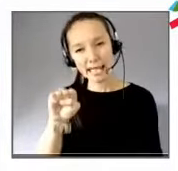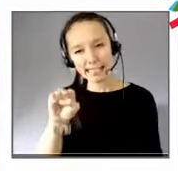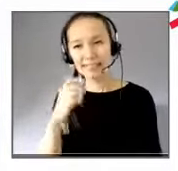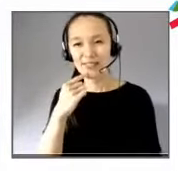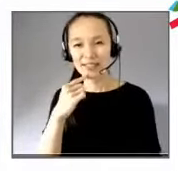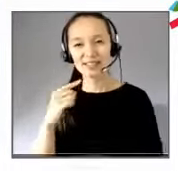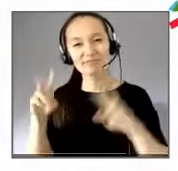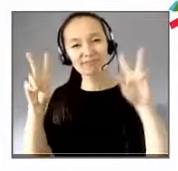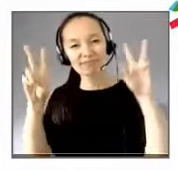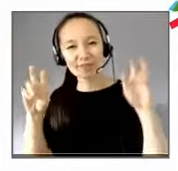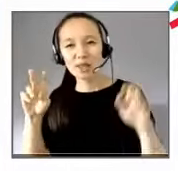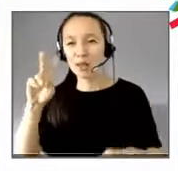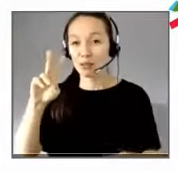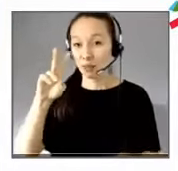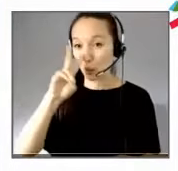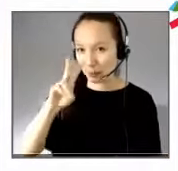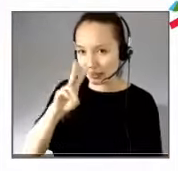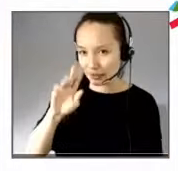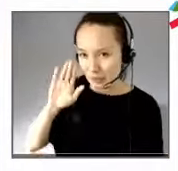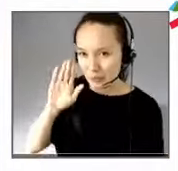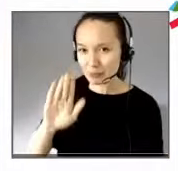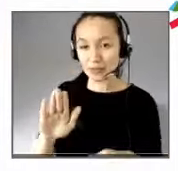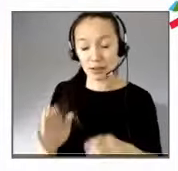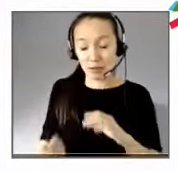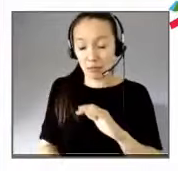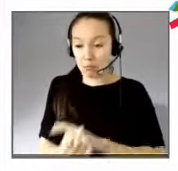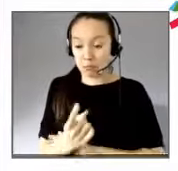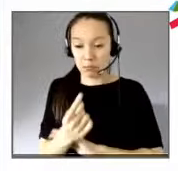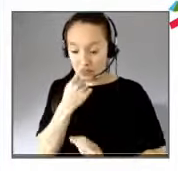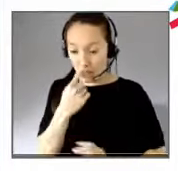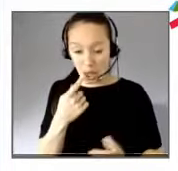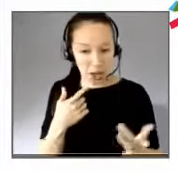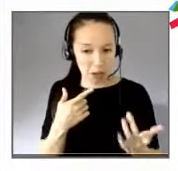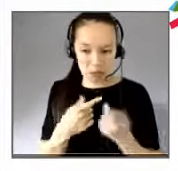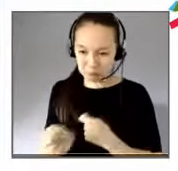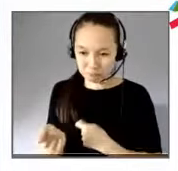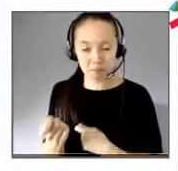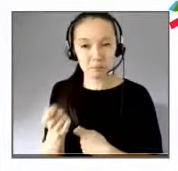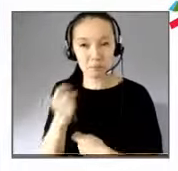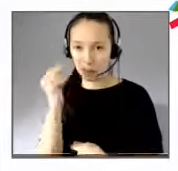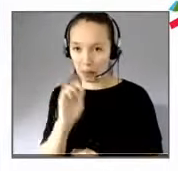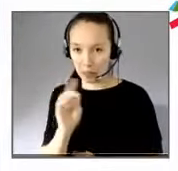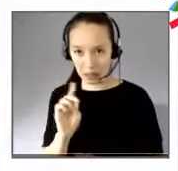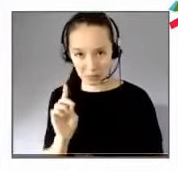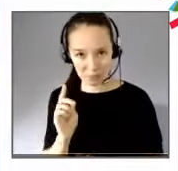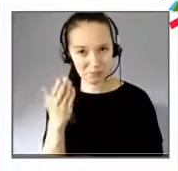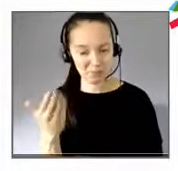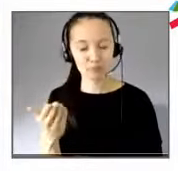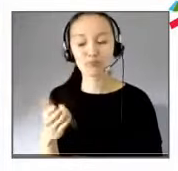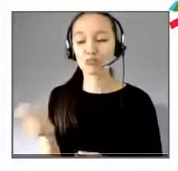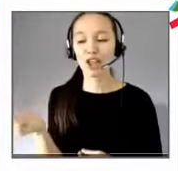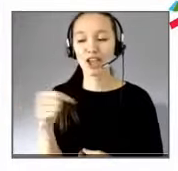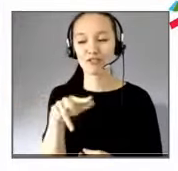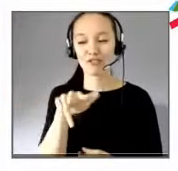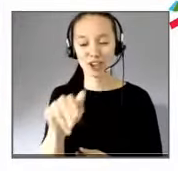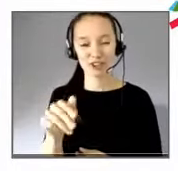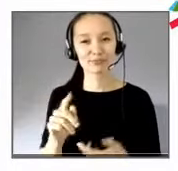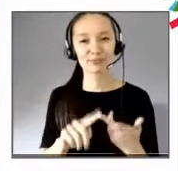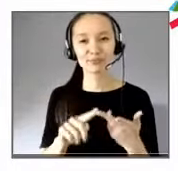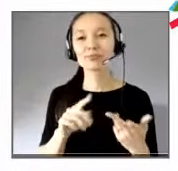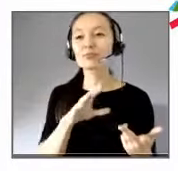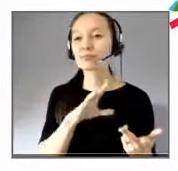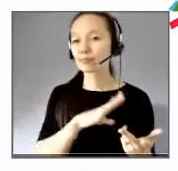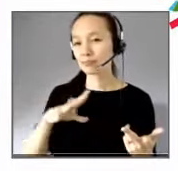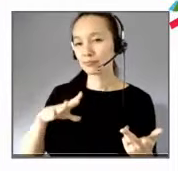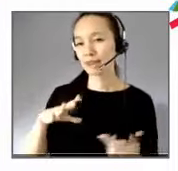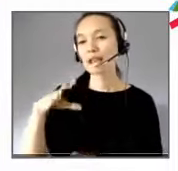travaille. Elle va arriver, je vous rassure, dans quelques minutes. Cyrielle Claverie, vice-présidente du Conseil national consultatif des